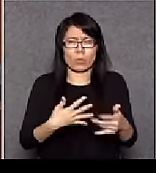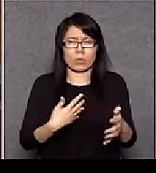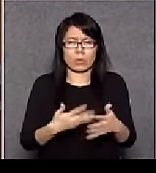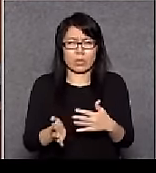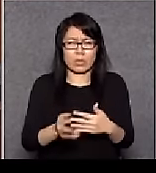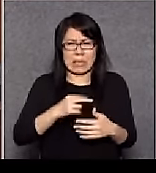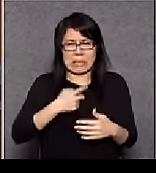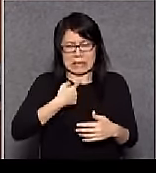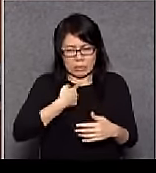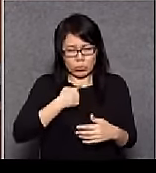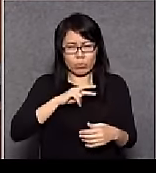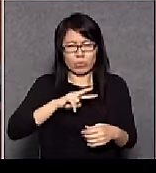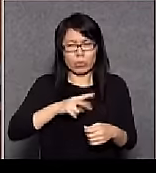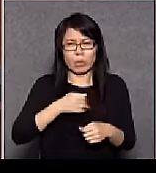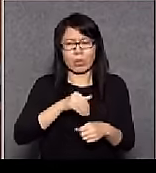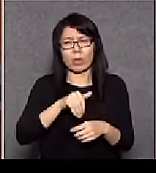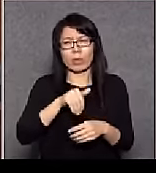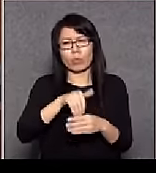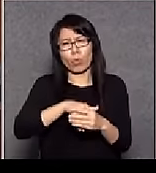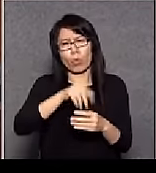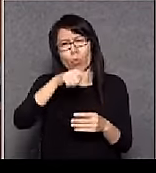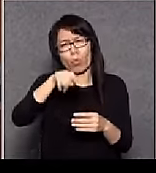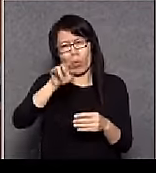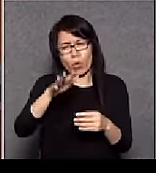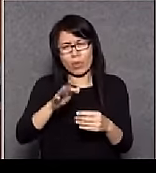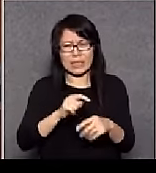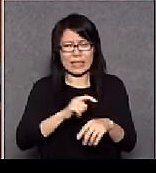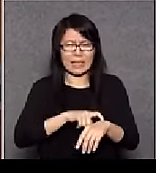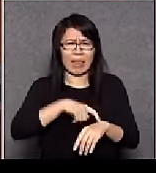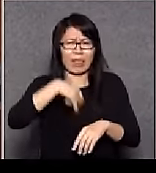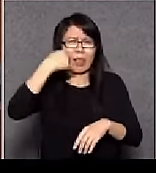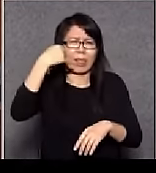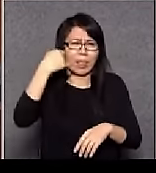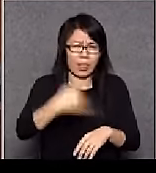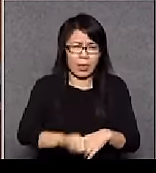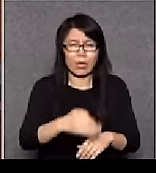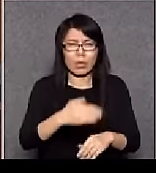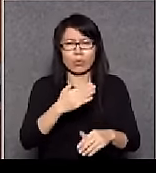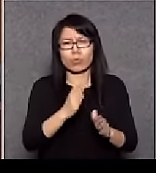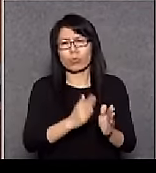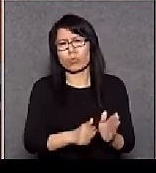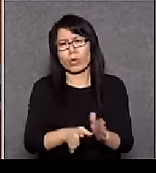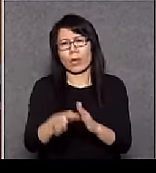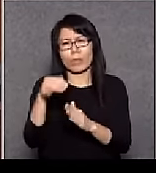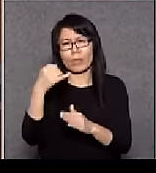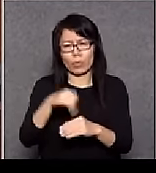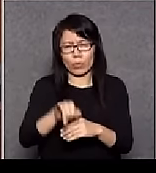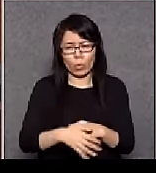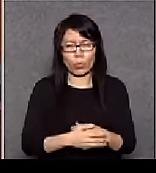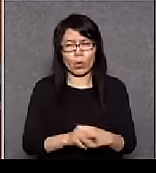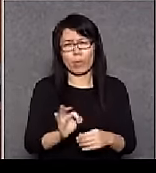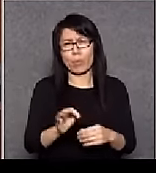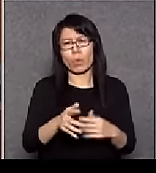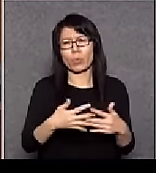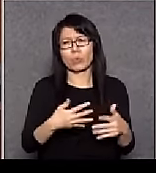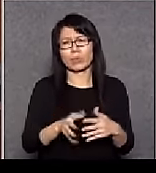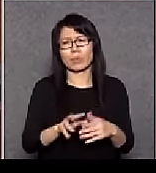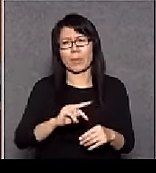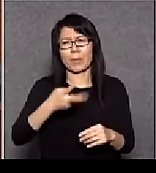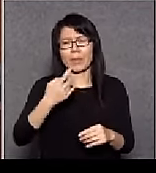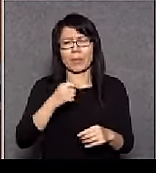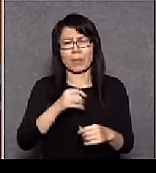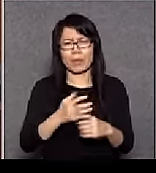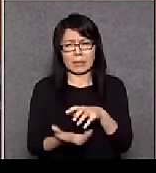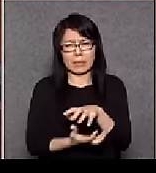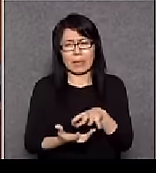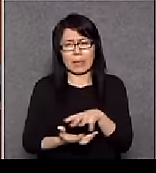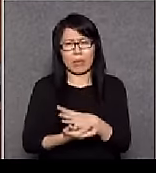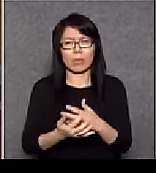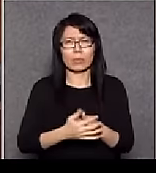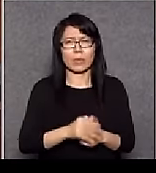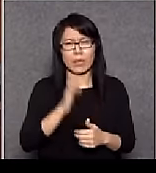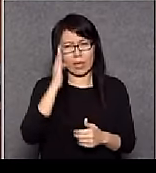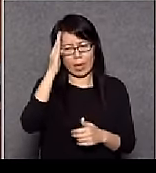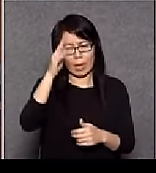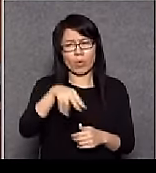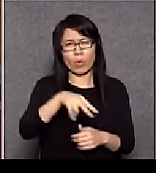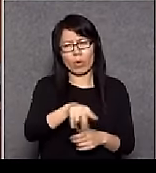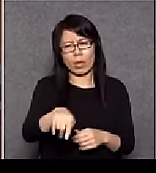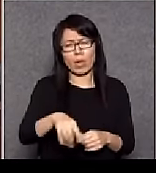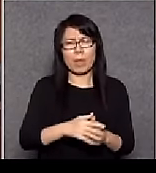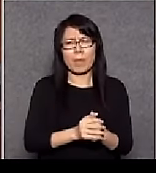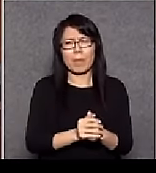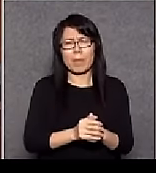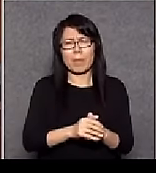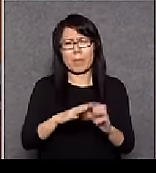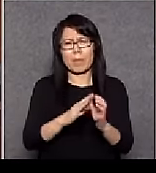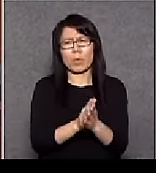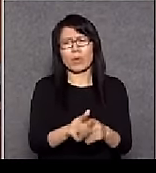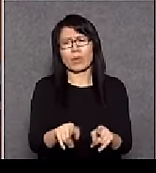通過了都沒有時間去處理的這就是沒有那件事搞那件事所以我也希望大家呢不要一起跟